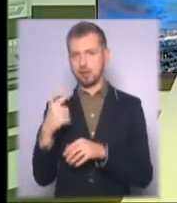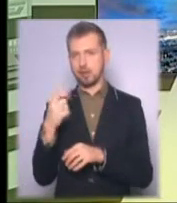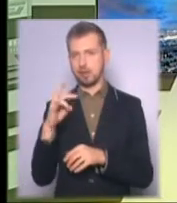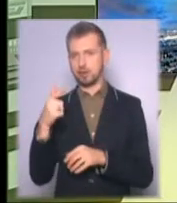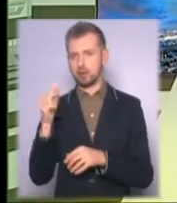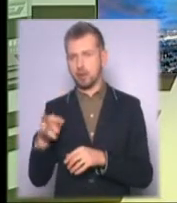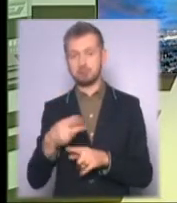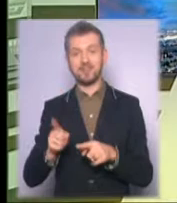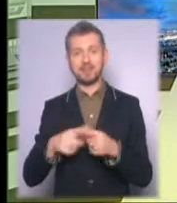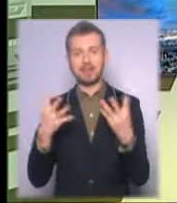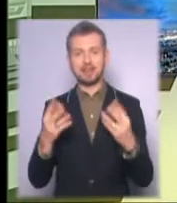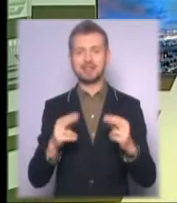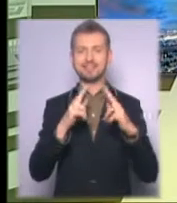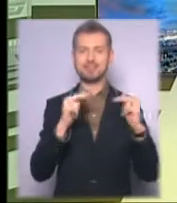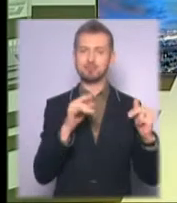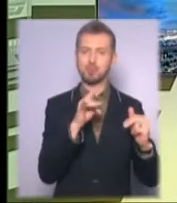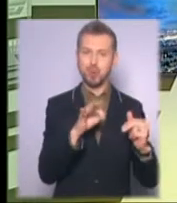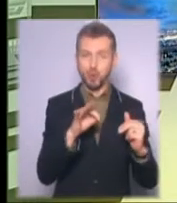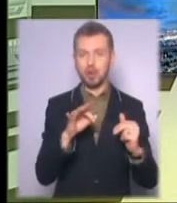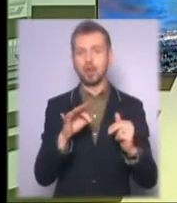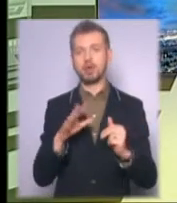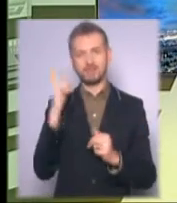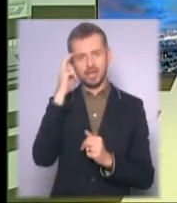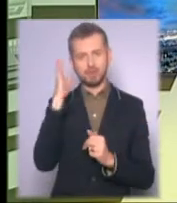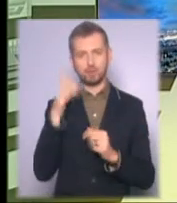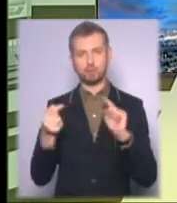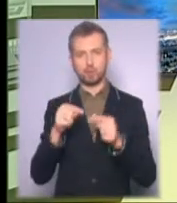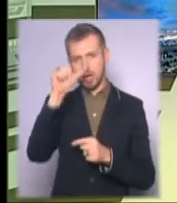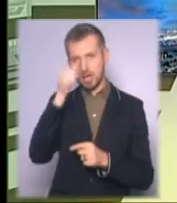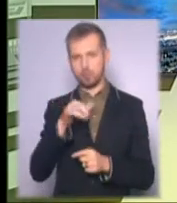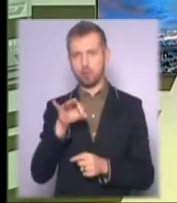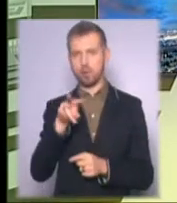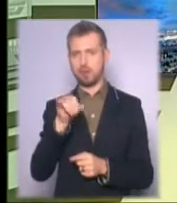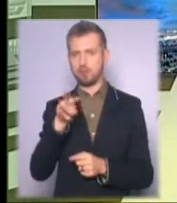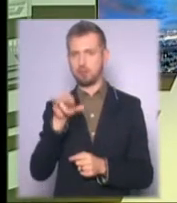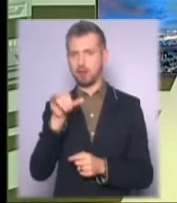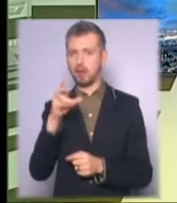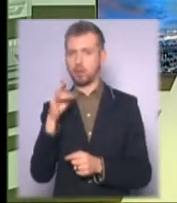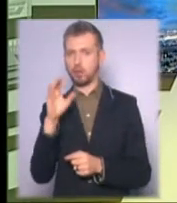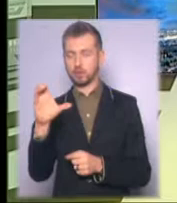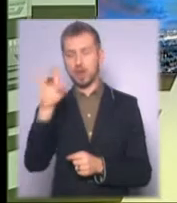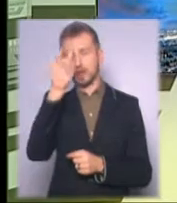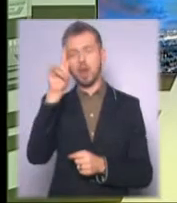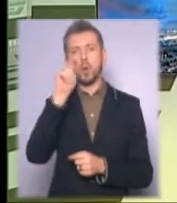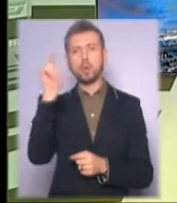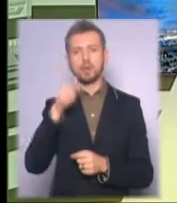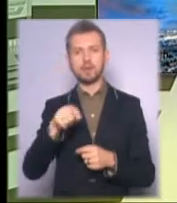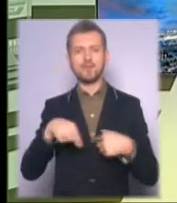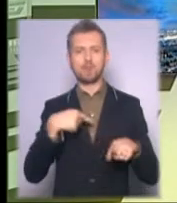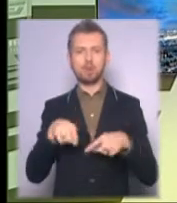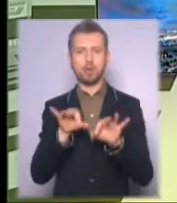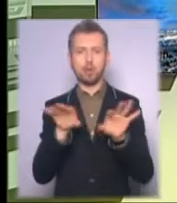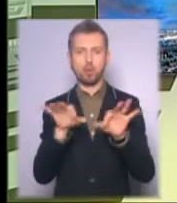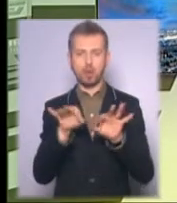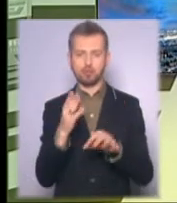прийматиме на столичному Олімпійському грецький Олімпіакос. Шанси команд оцінює легендарний український футбольний оглядач Валентин